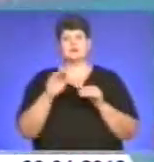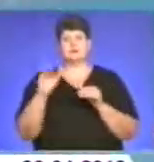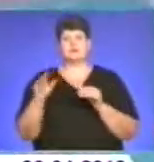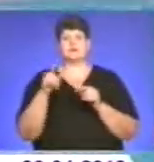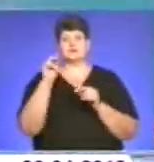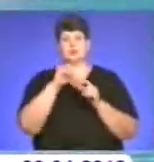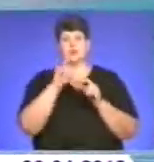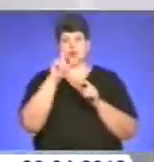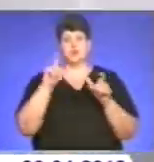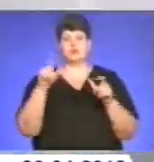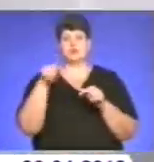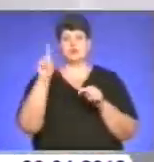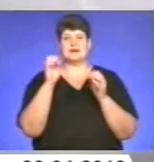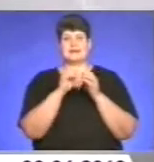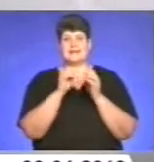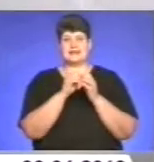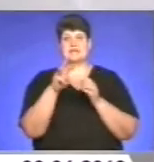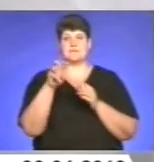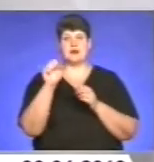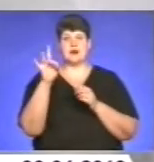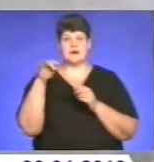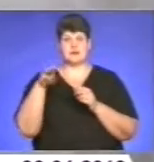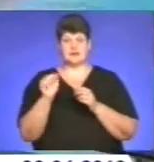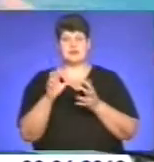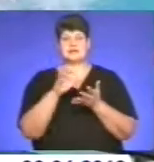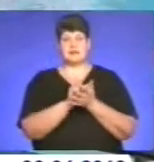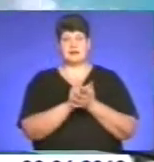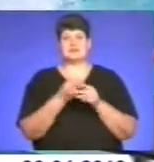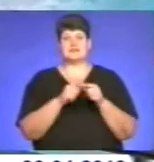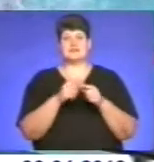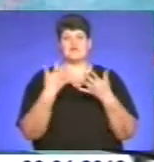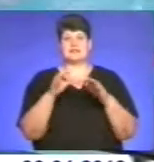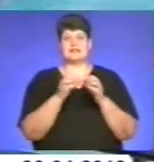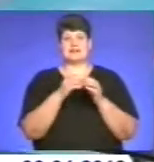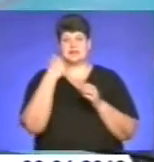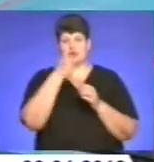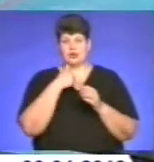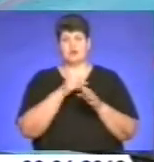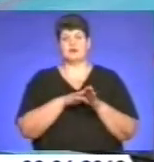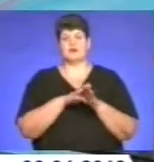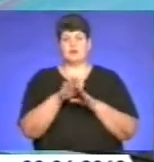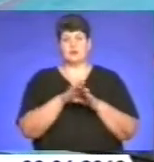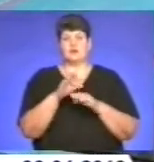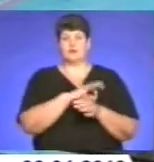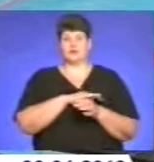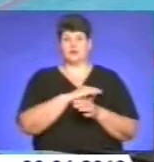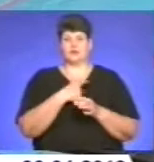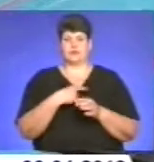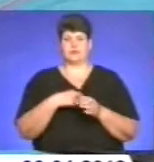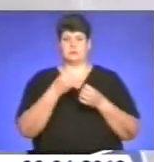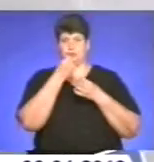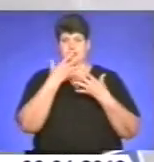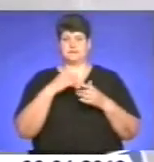плавання, яким вона займається уже 6 років, це здоровий спосіб життя, а також здійснення мети і виховання особі позитивних риск